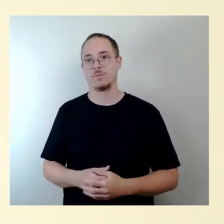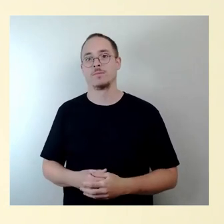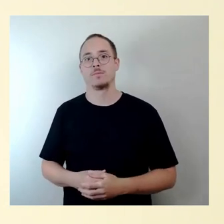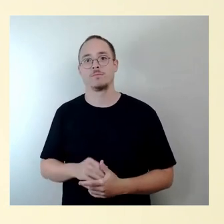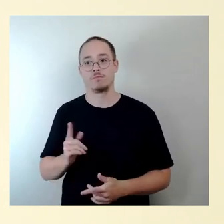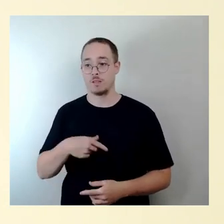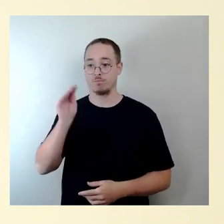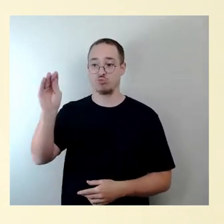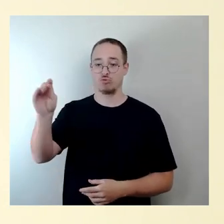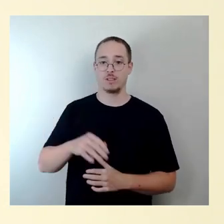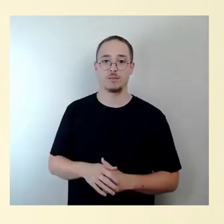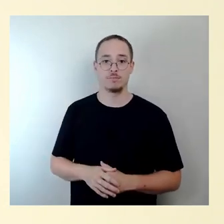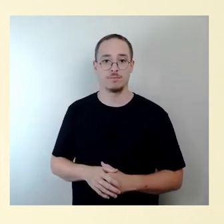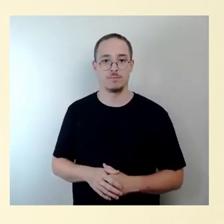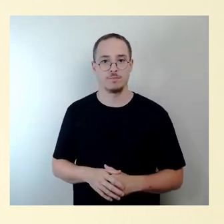Planer